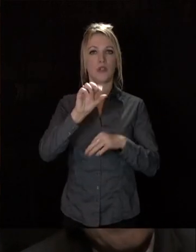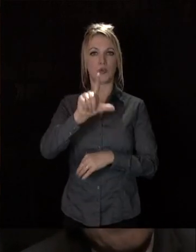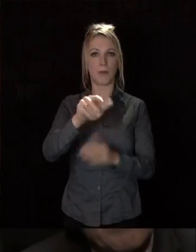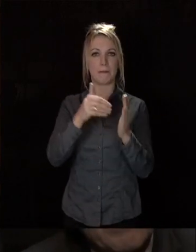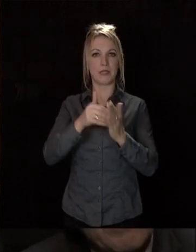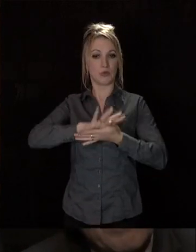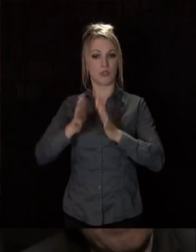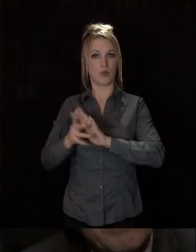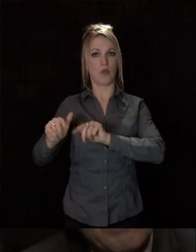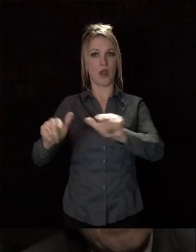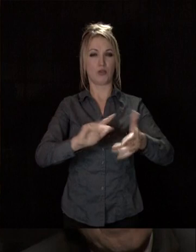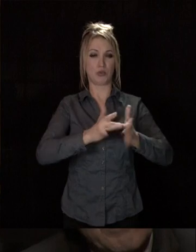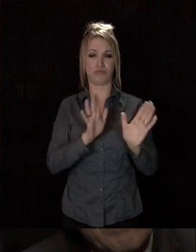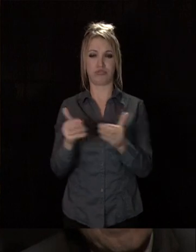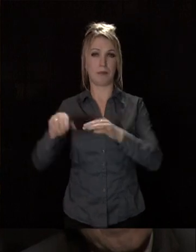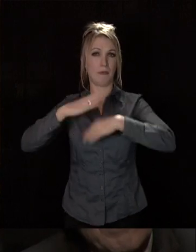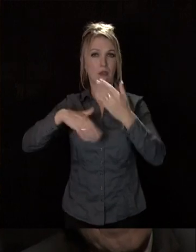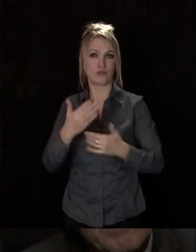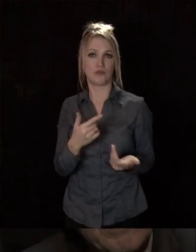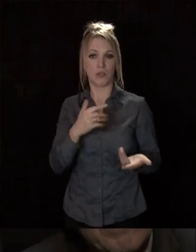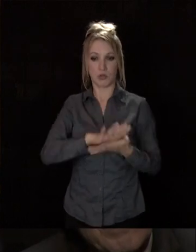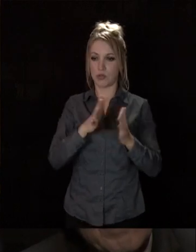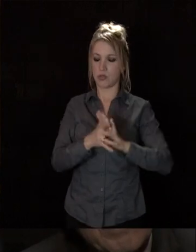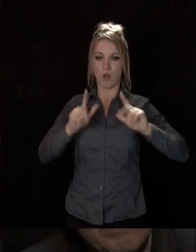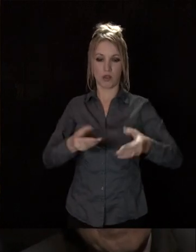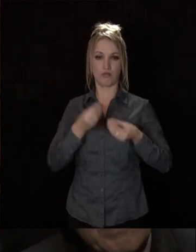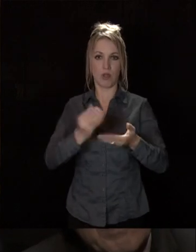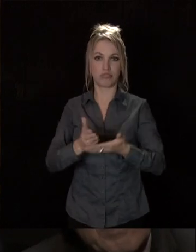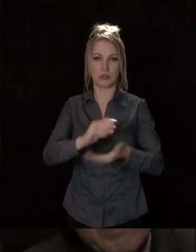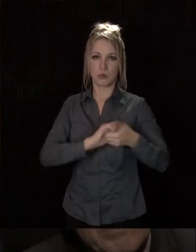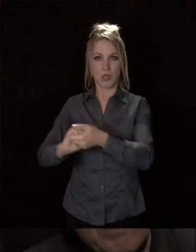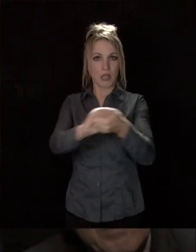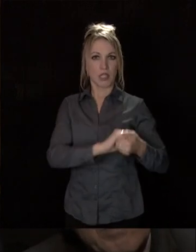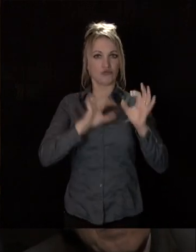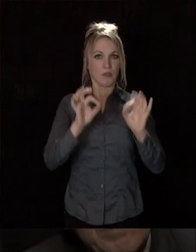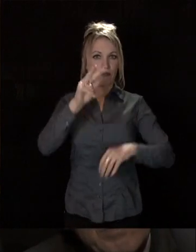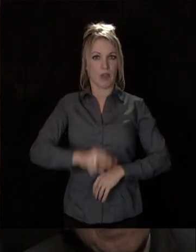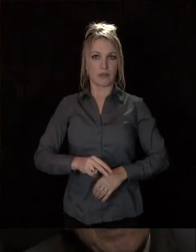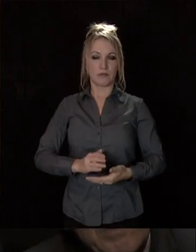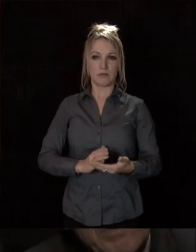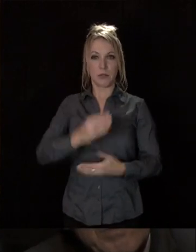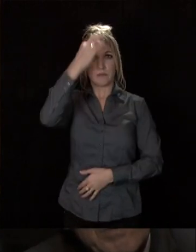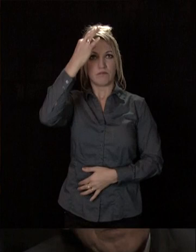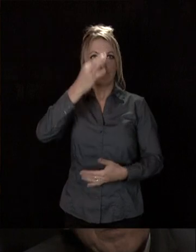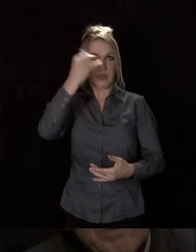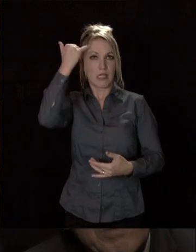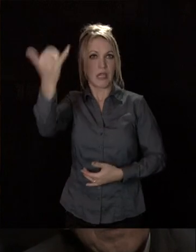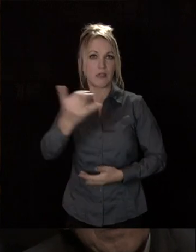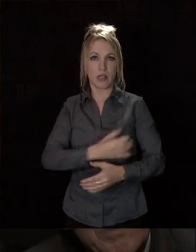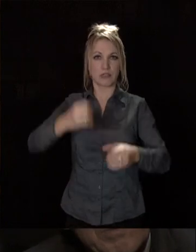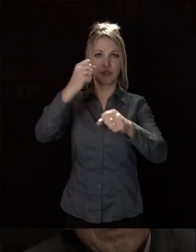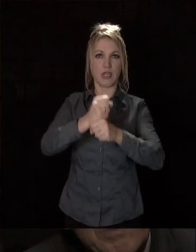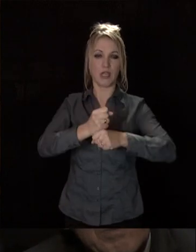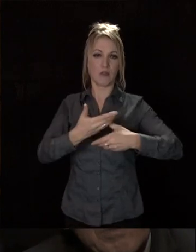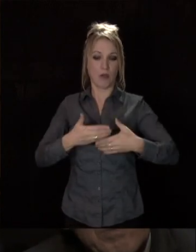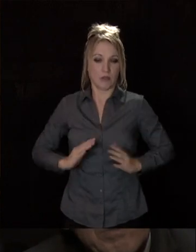associations dans tous les domaines. Elles sont de véritables vecteurs de solidarité, d'initiatives, de créativité et de dévouement. Et